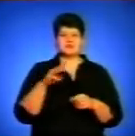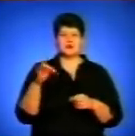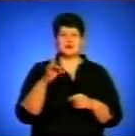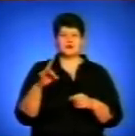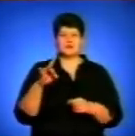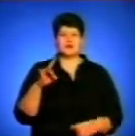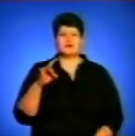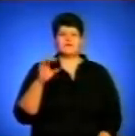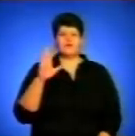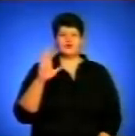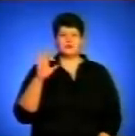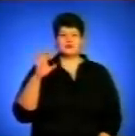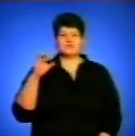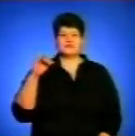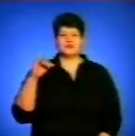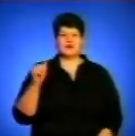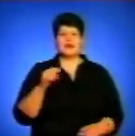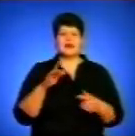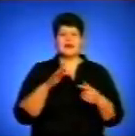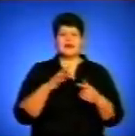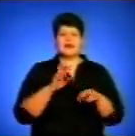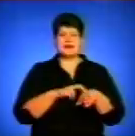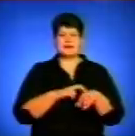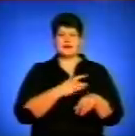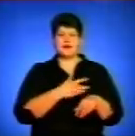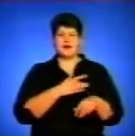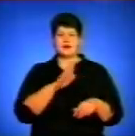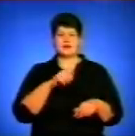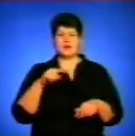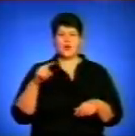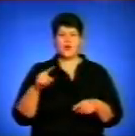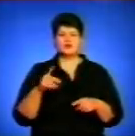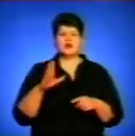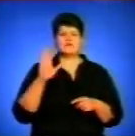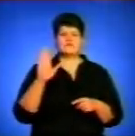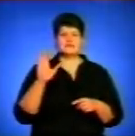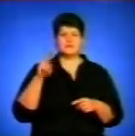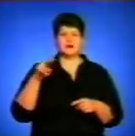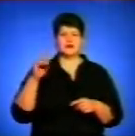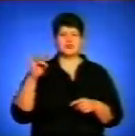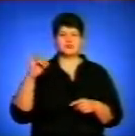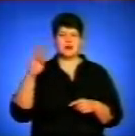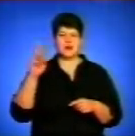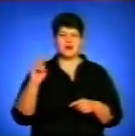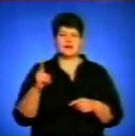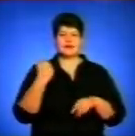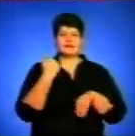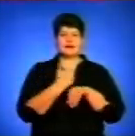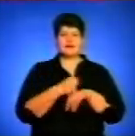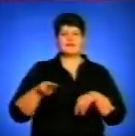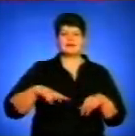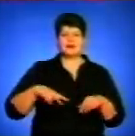Остафійчук, лікар-кардіолог, консультант, заслужений лікар України Василь Пришляк та генеральний директор корпорації